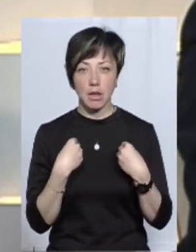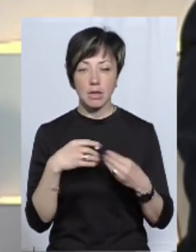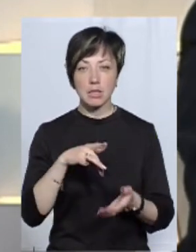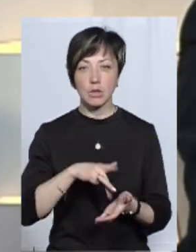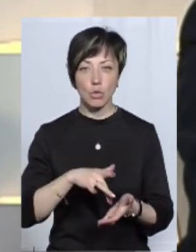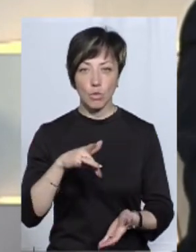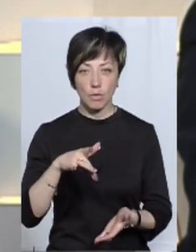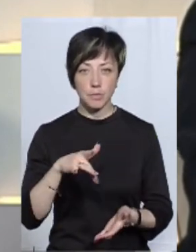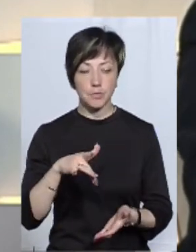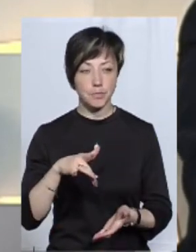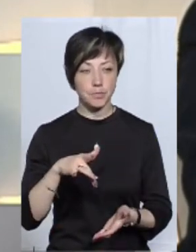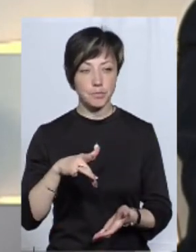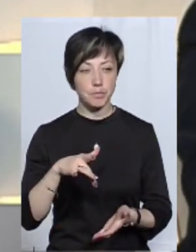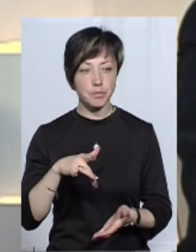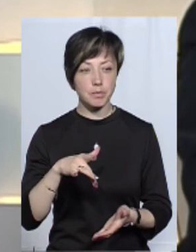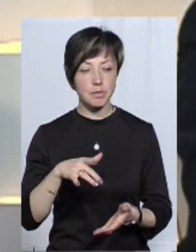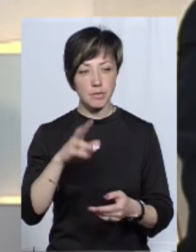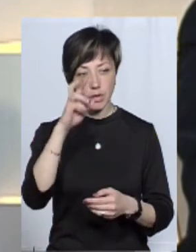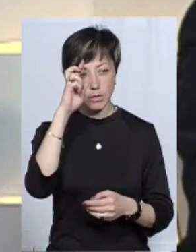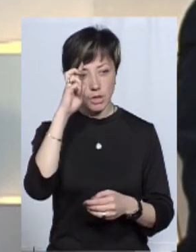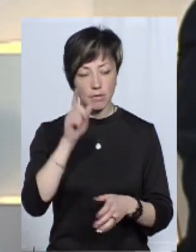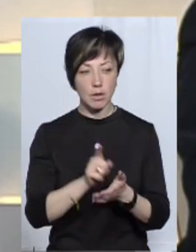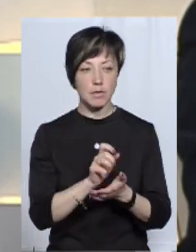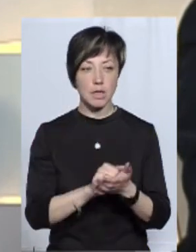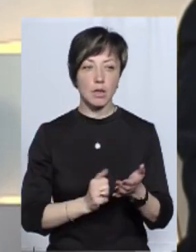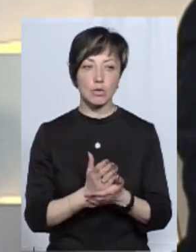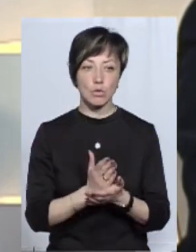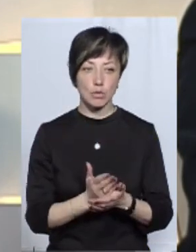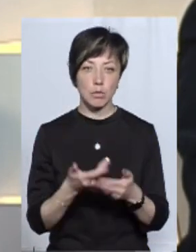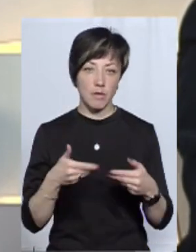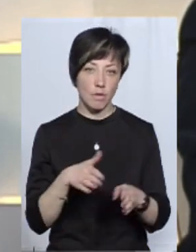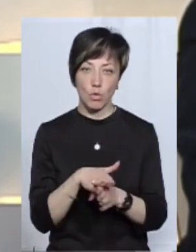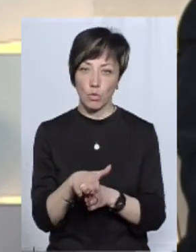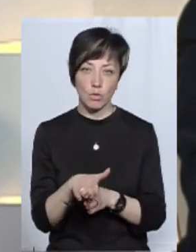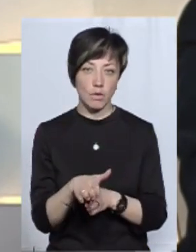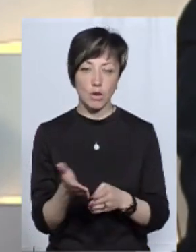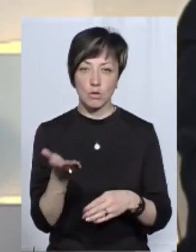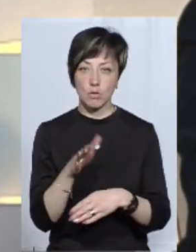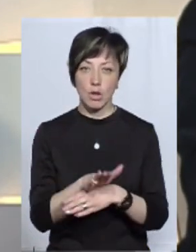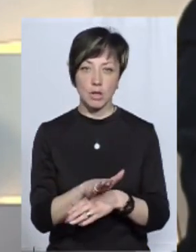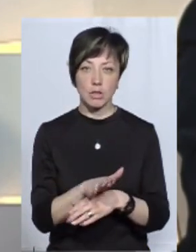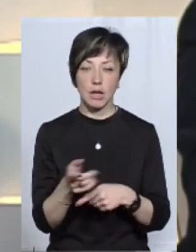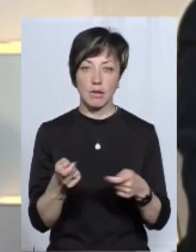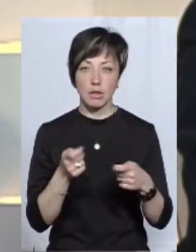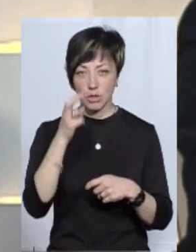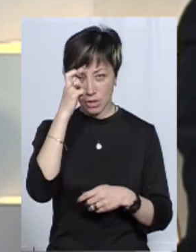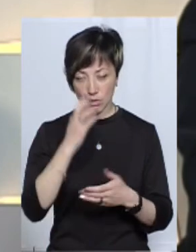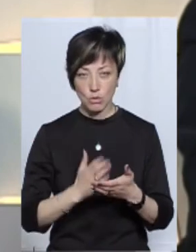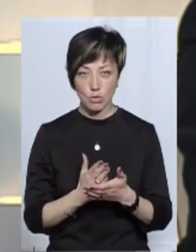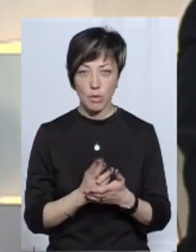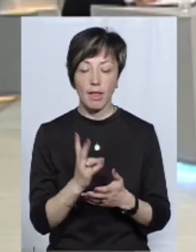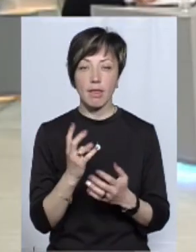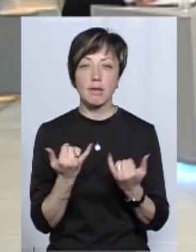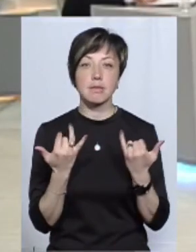централізовано державна фіскальна служба, і, відповідно, ми виконували розпорядження керівництва державної служби.